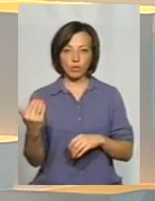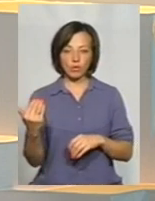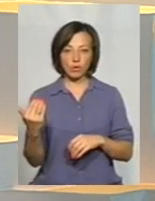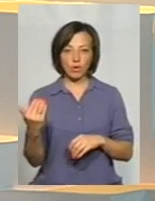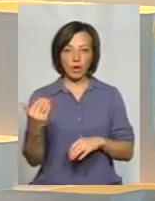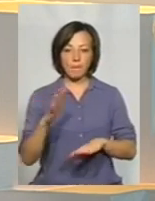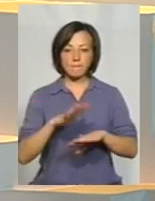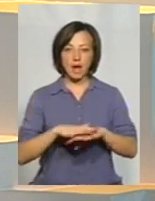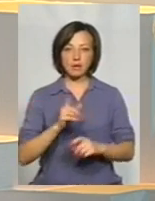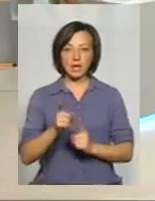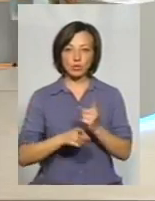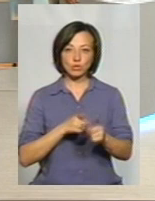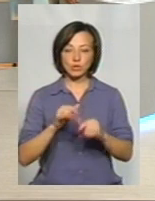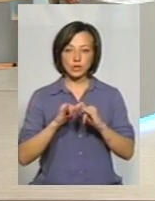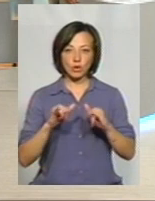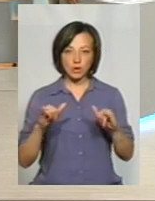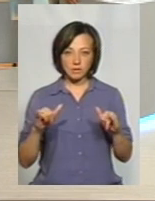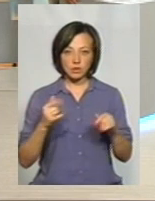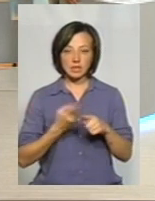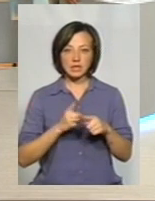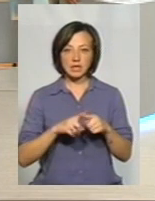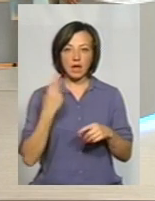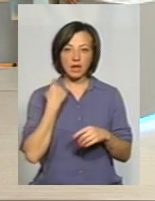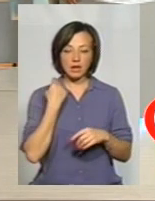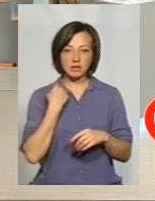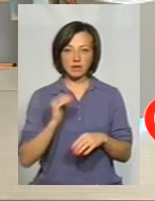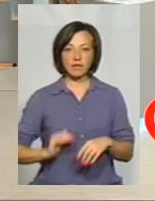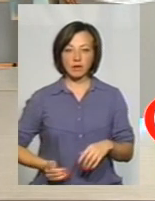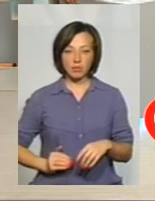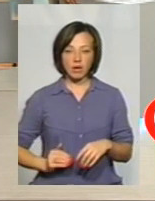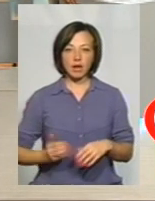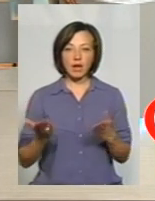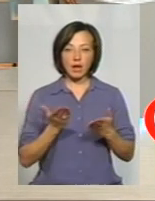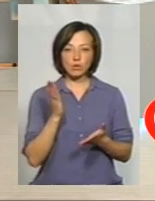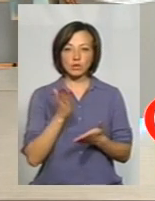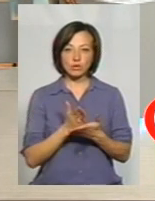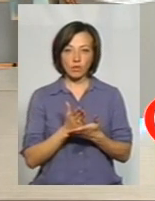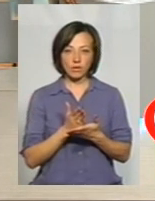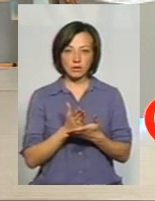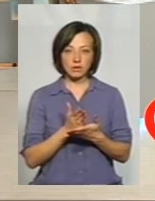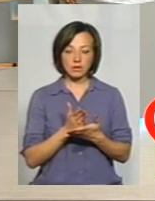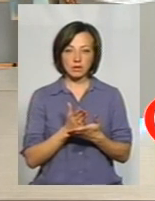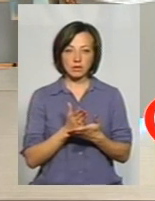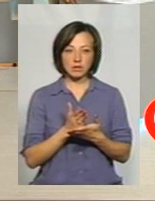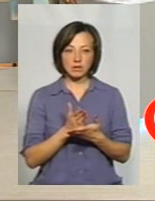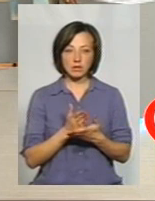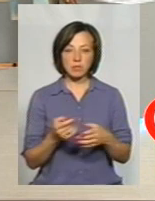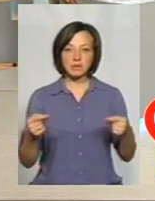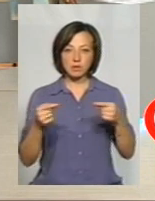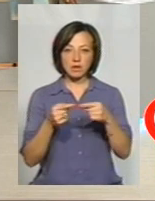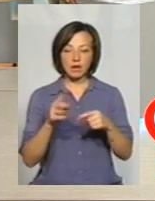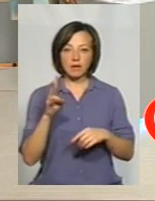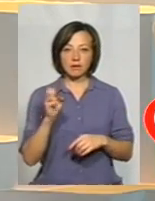Банка реконструкції розвитку, це англійська фірма «Рендл», який розташований безпосередньо на